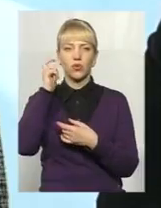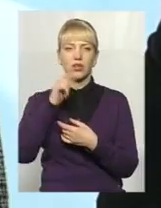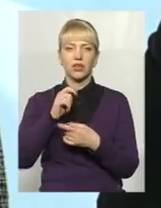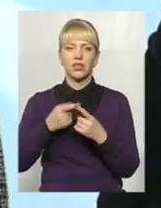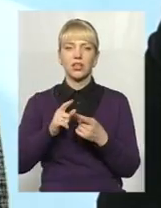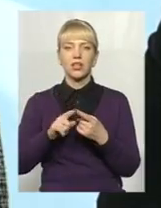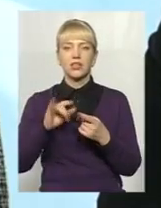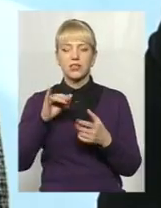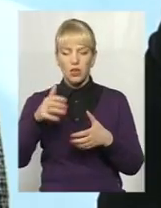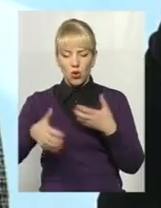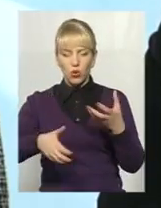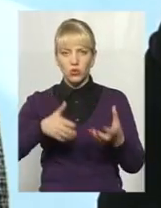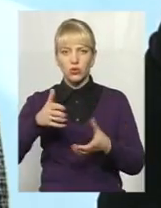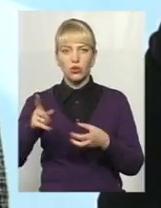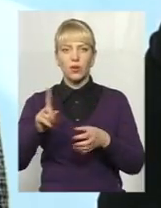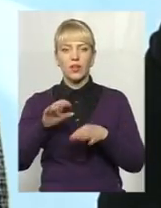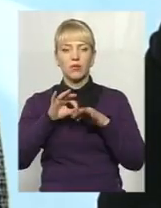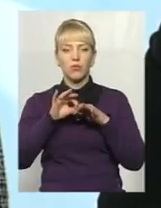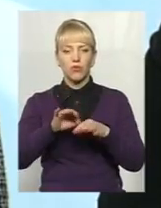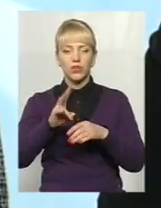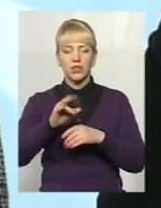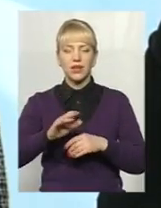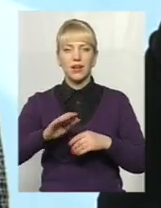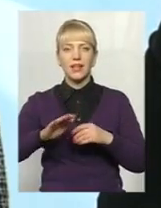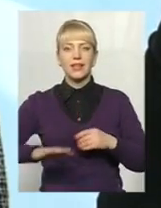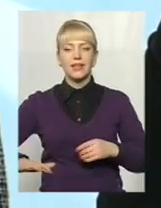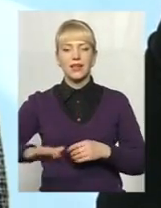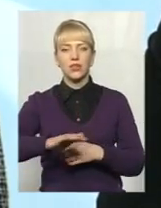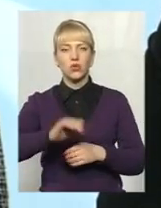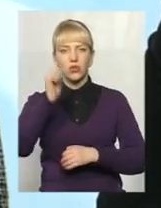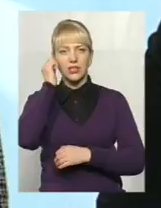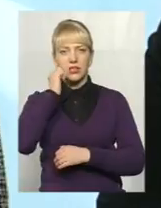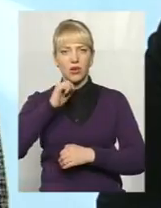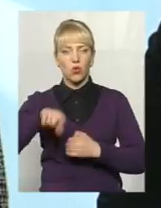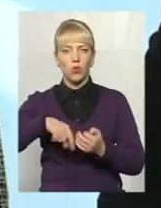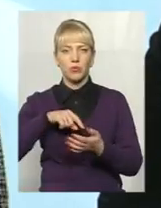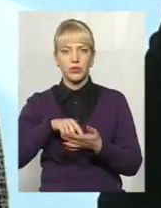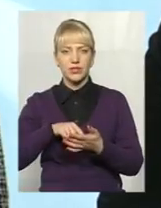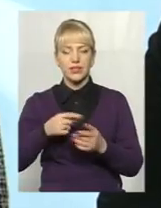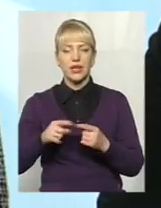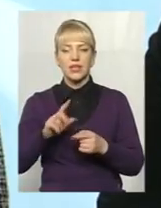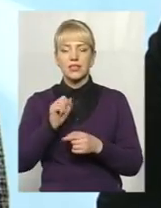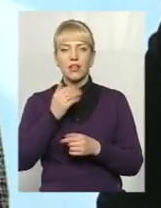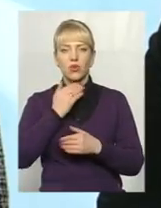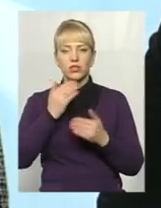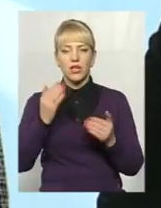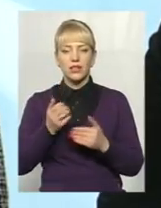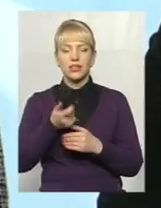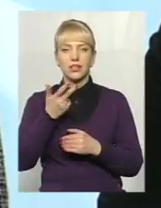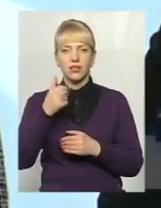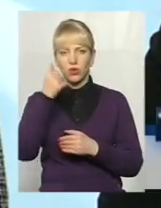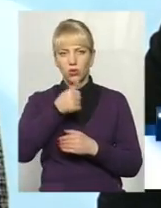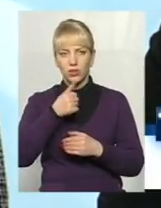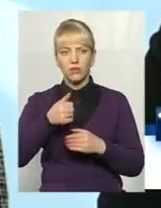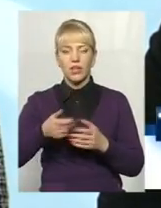з розкопками, які проводилися на території Старого міста. До речі, за останні пару років фінансування археологічних досліджень